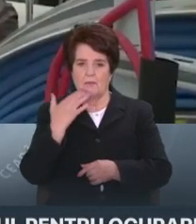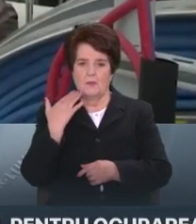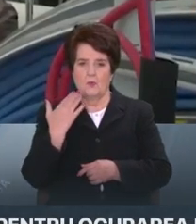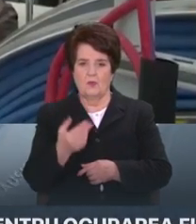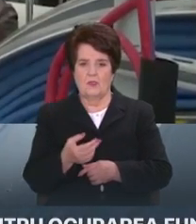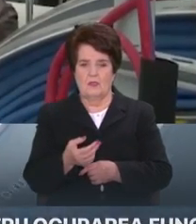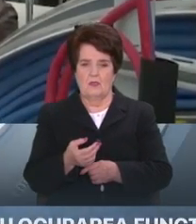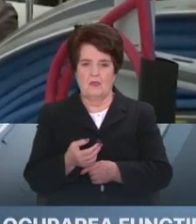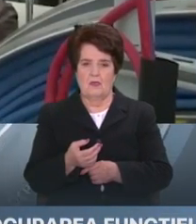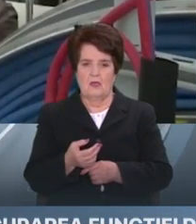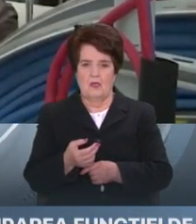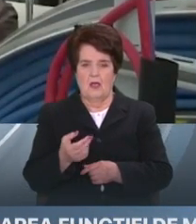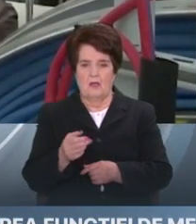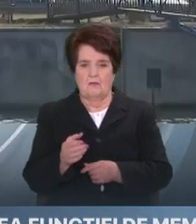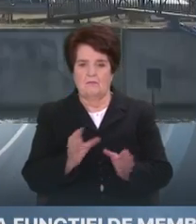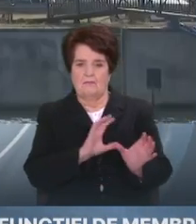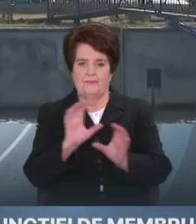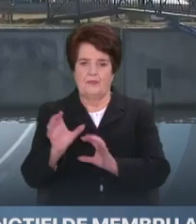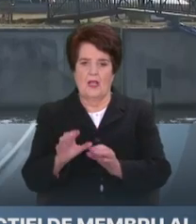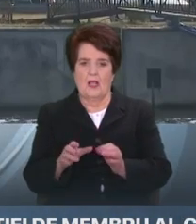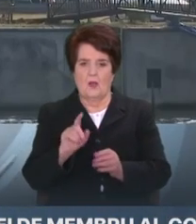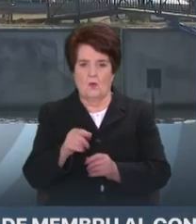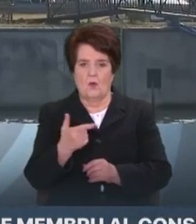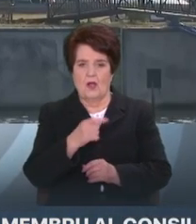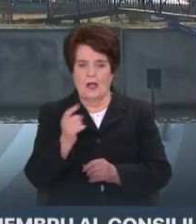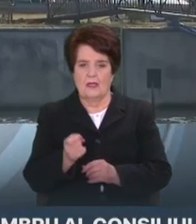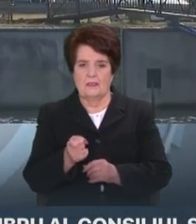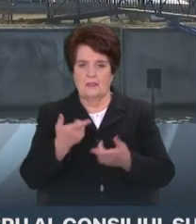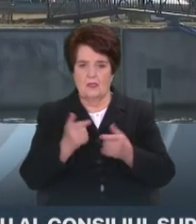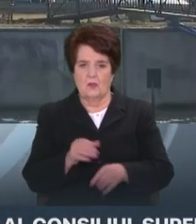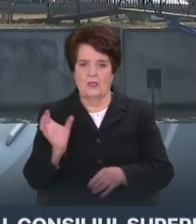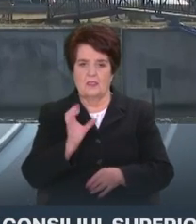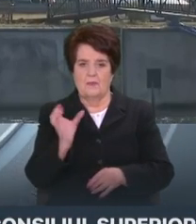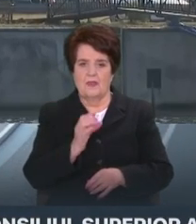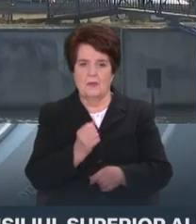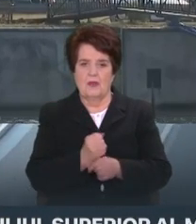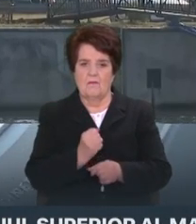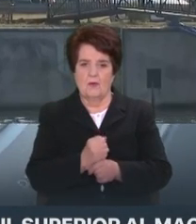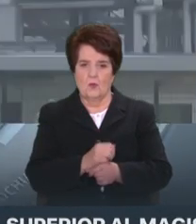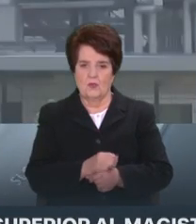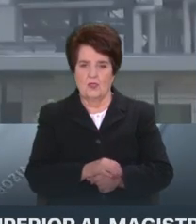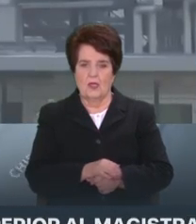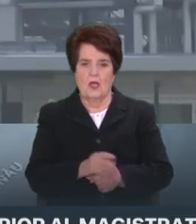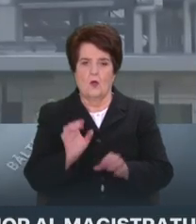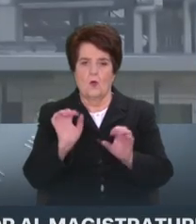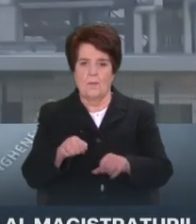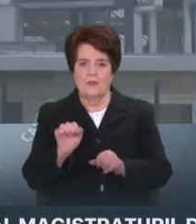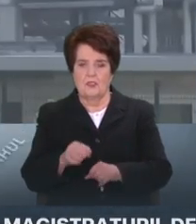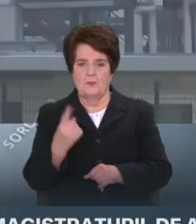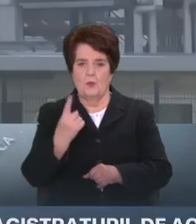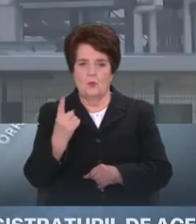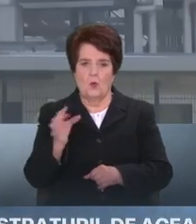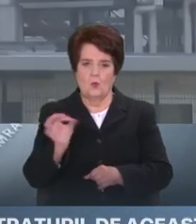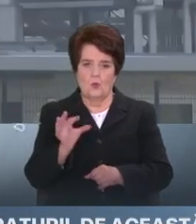privind asigurarea cu gaze natural. În septembrie, deja noi am cunoscut despre faptul că nu sunt rezervate capacități pentru 1 octombrie,